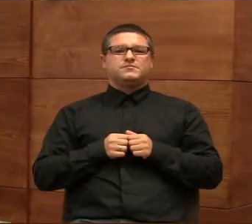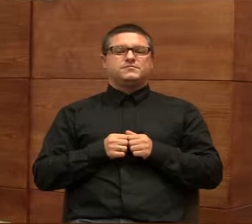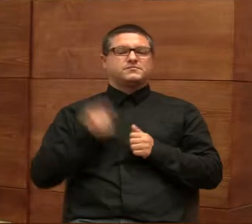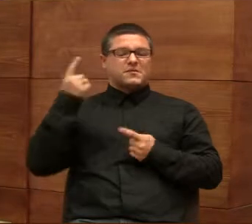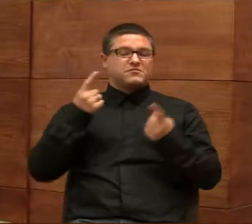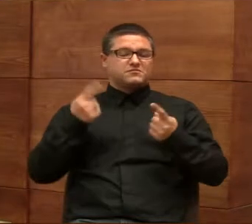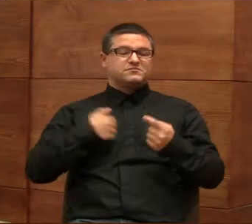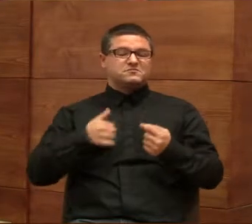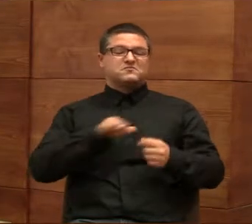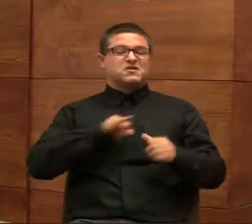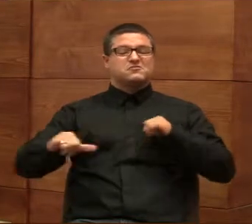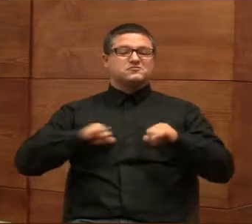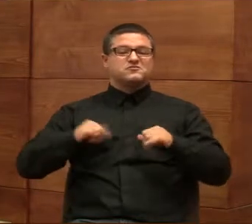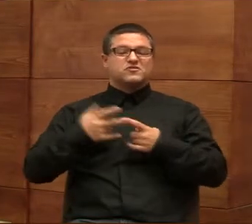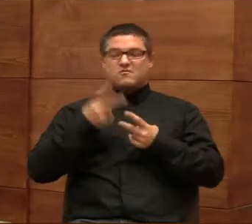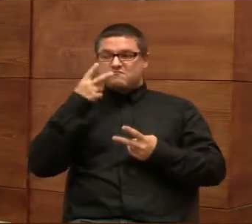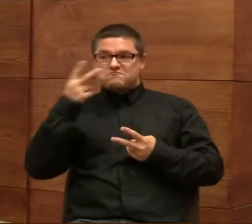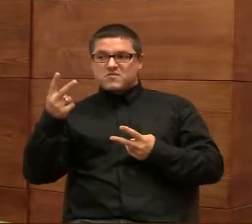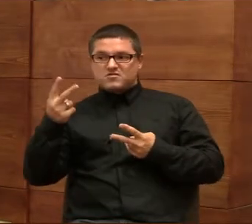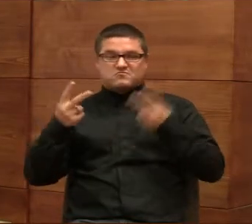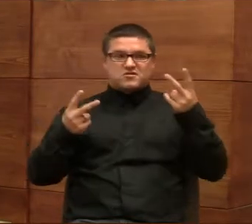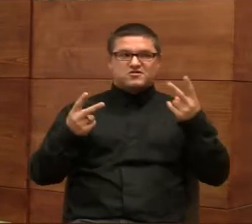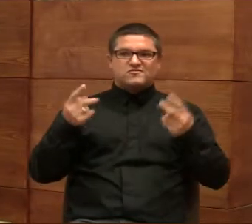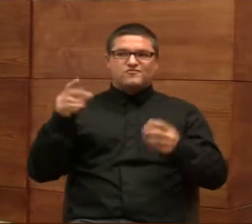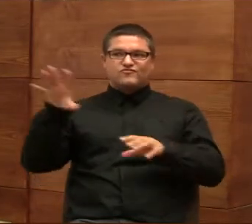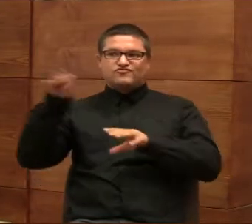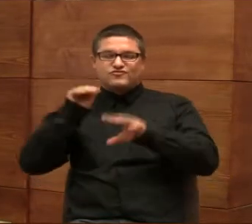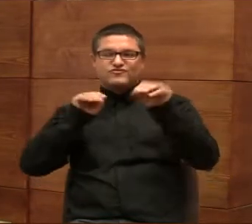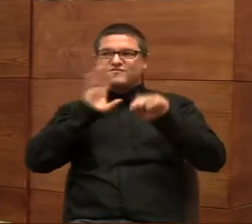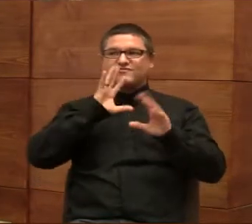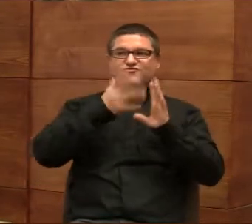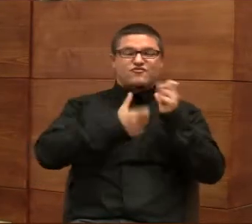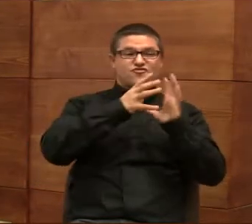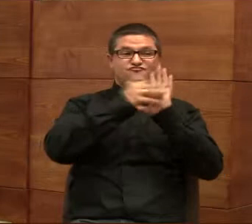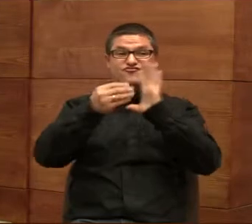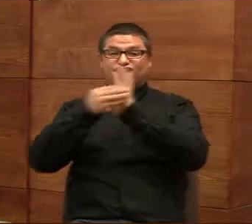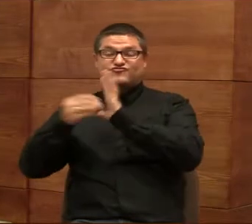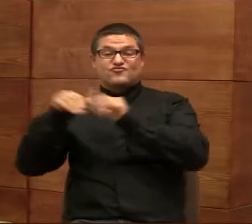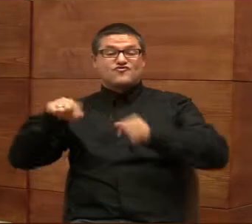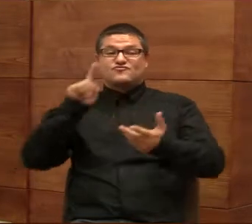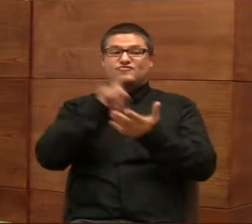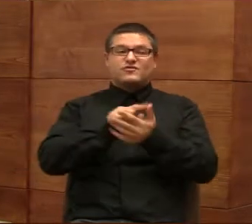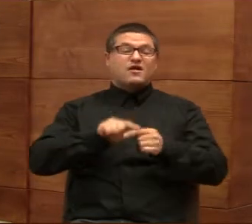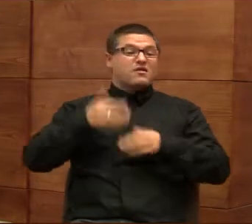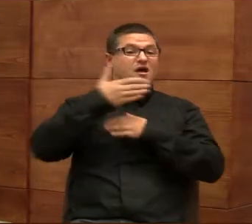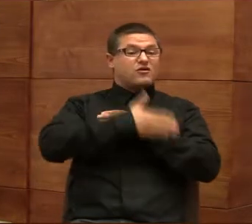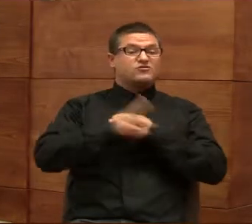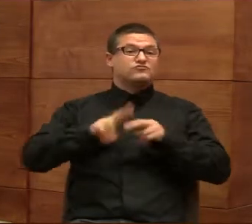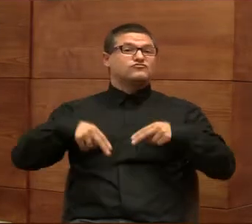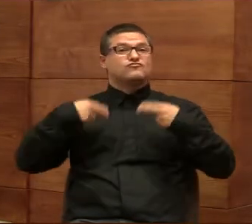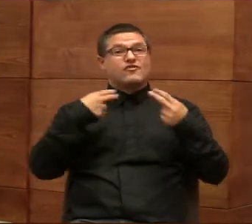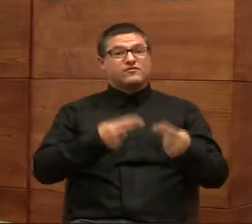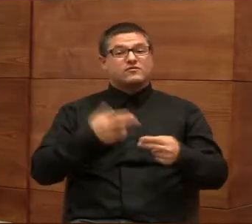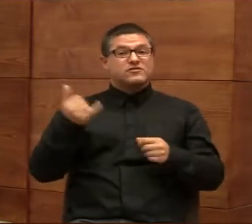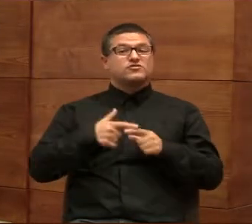samorządowcy nawzajem się podglądają i będą powielać te rozwiązania. Na koniec wrócę do